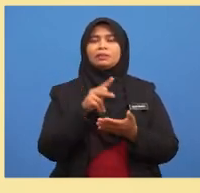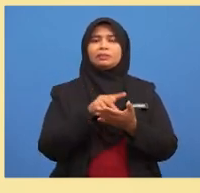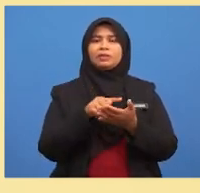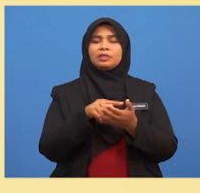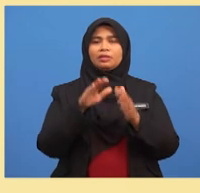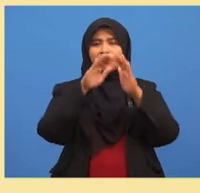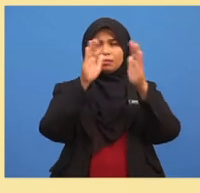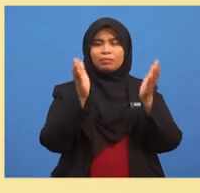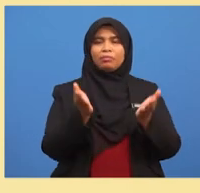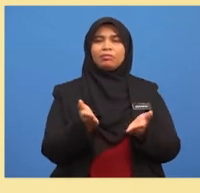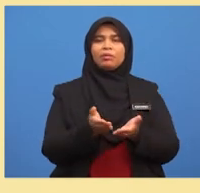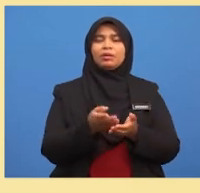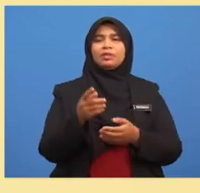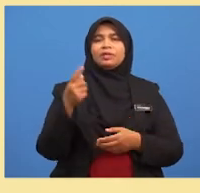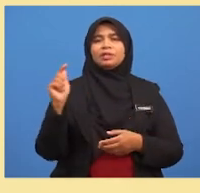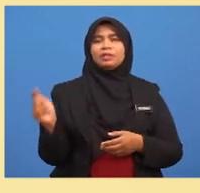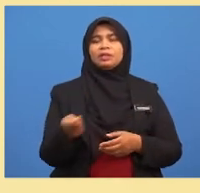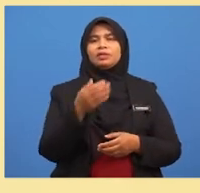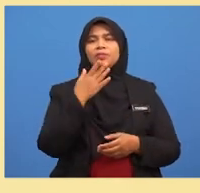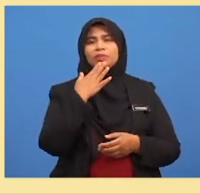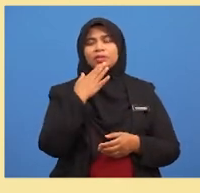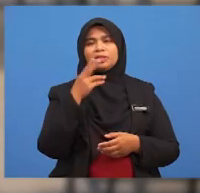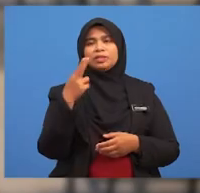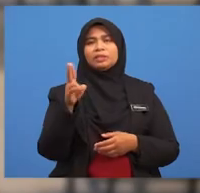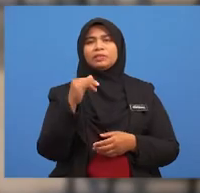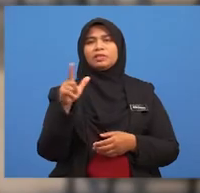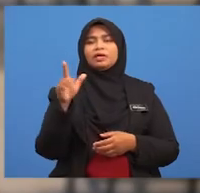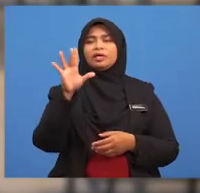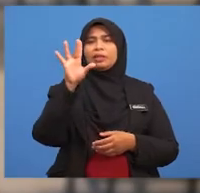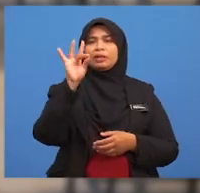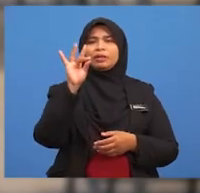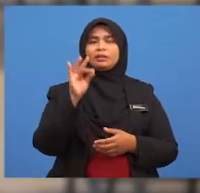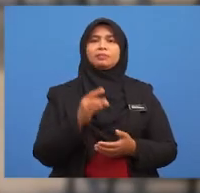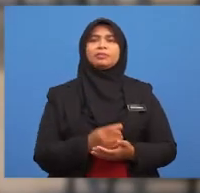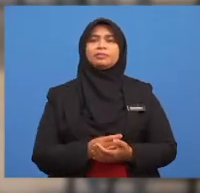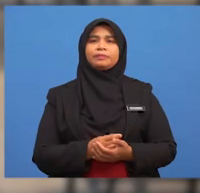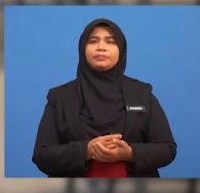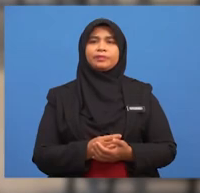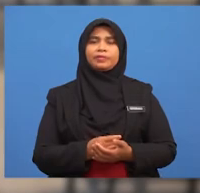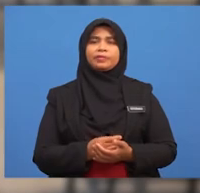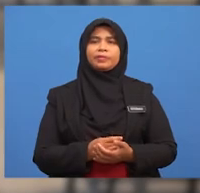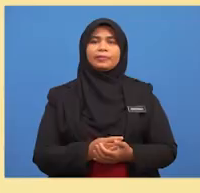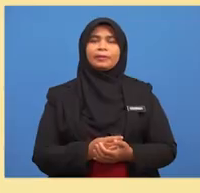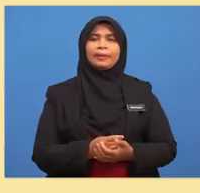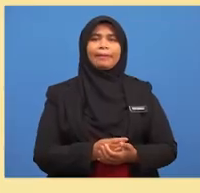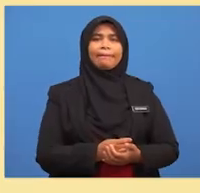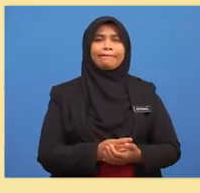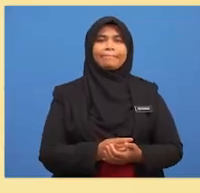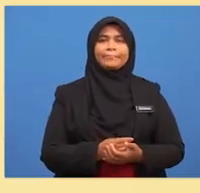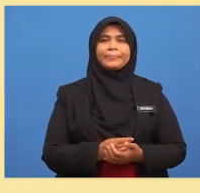bola tenis berwarna hijau ialah 8 biji Mari kita teruskan dengan soalan seterusnya